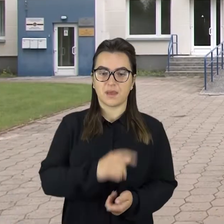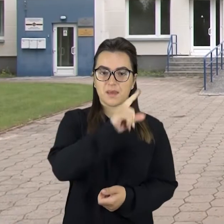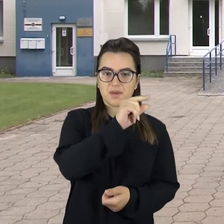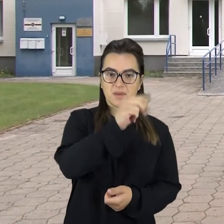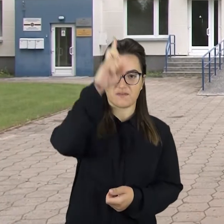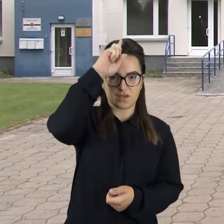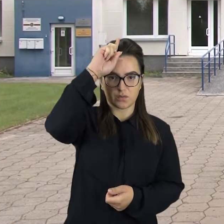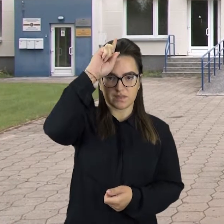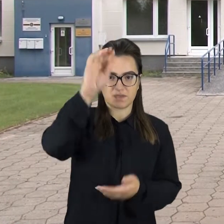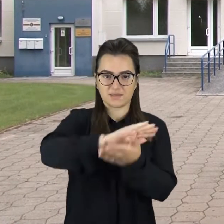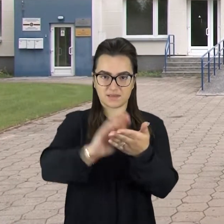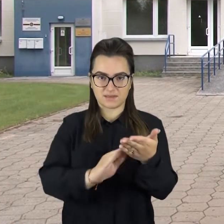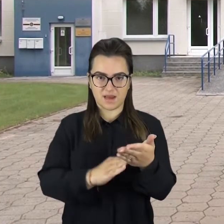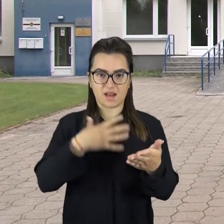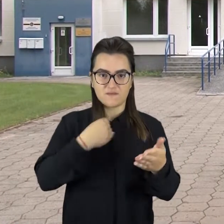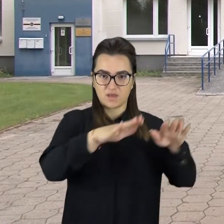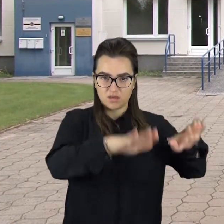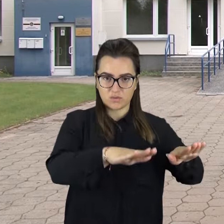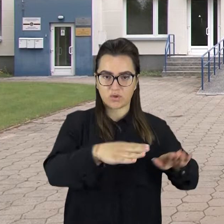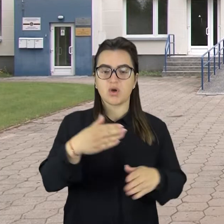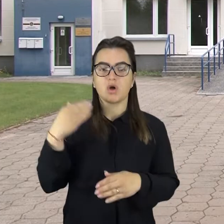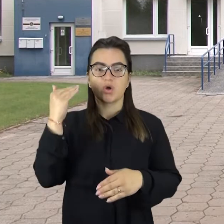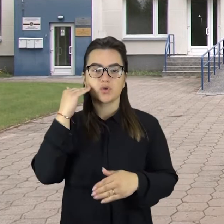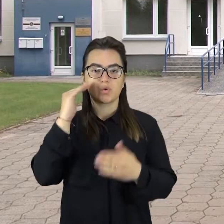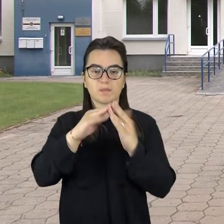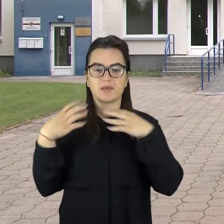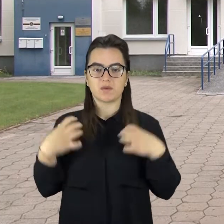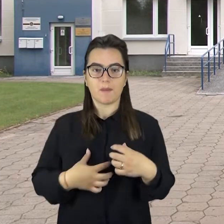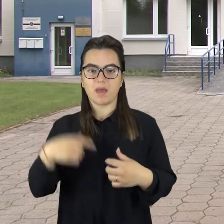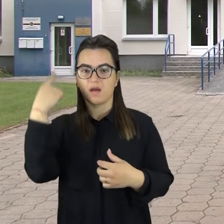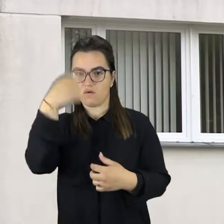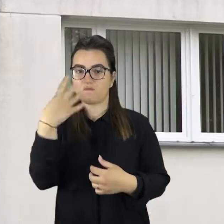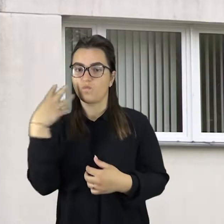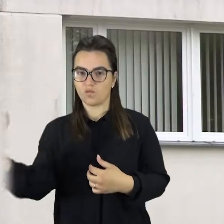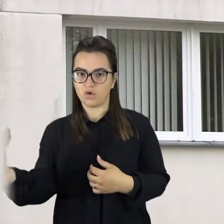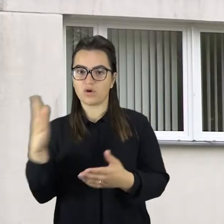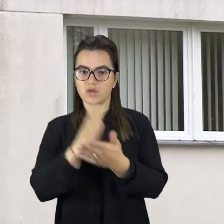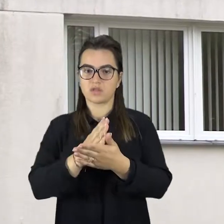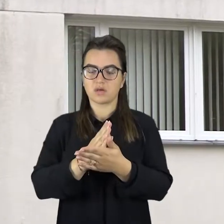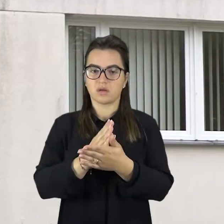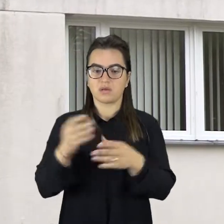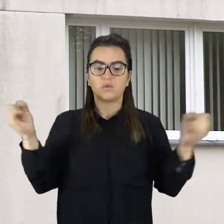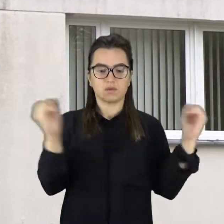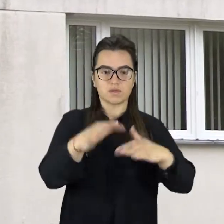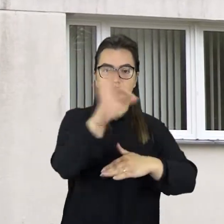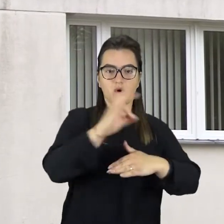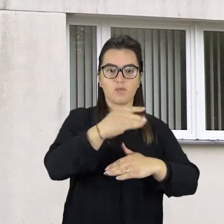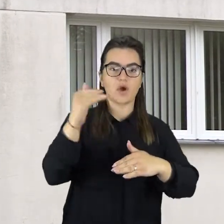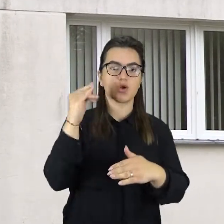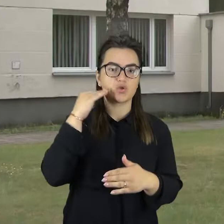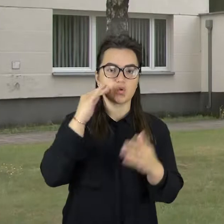Pirmadienį Vėrusybės kancelerijoje Vilniuje Šiauliu mero inicityva įvyko pasitarimas dėl Šiaulių tarptautinio oro uosto ateities perspektyvų. Prie